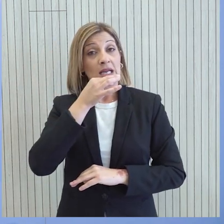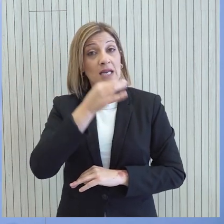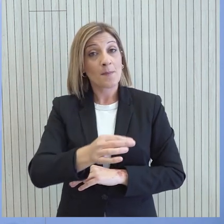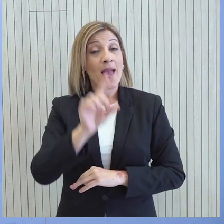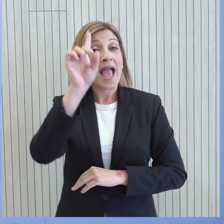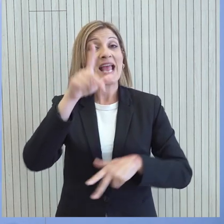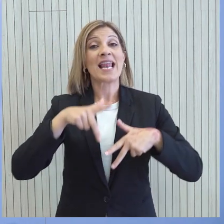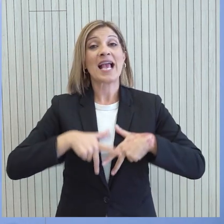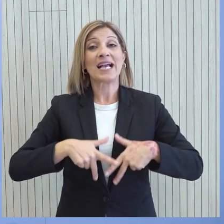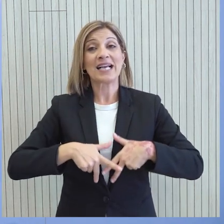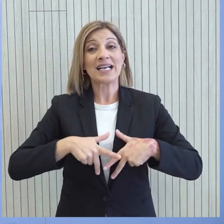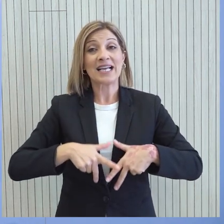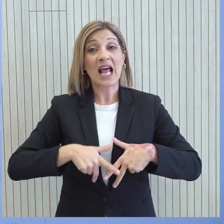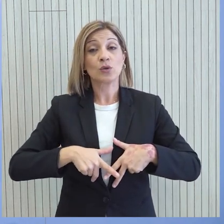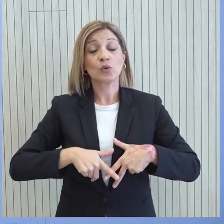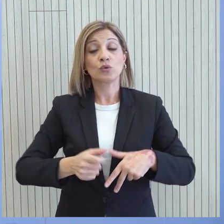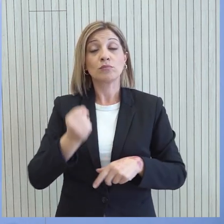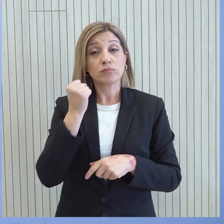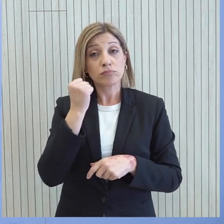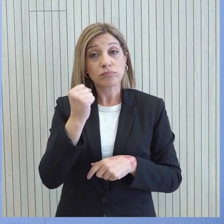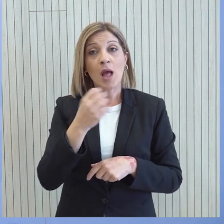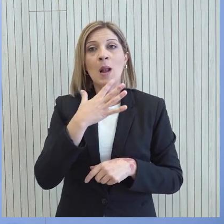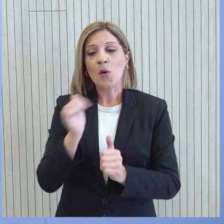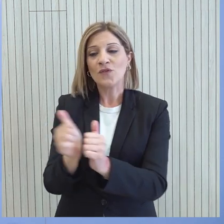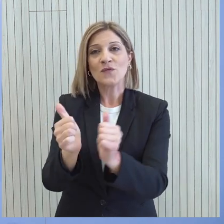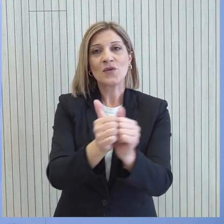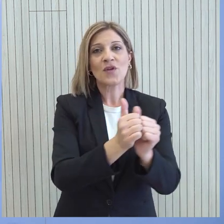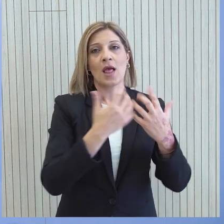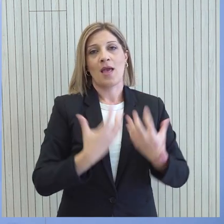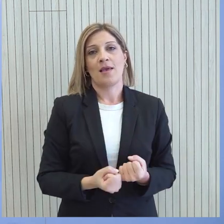ένα κράτος είναι τόσο ισχυρό όσο οι συμμαχίες του.